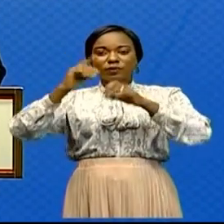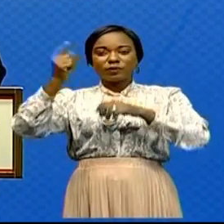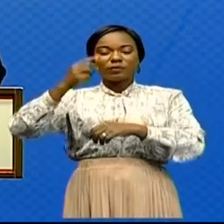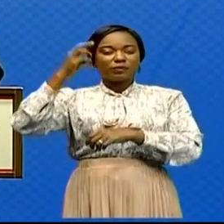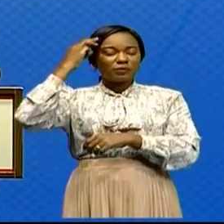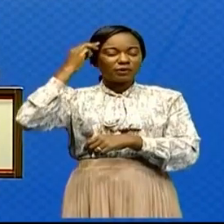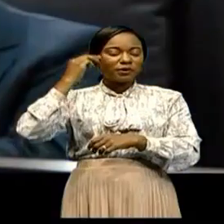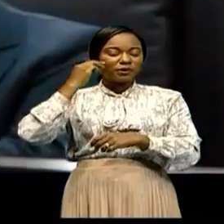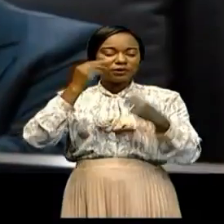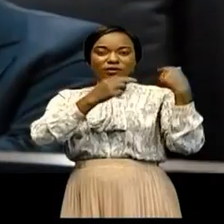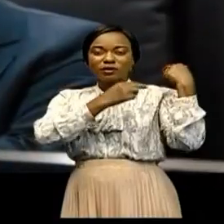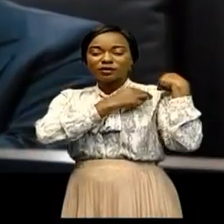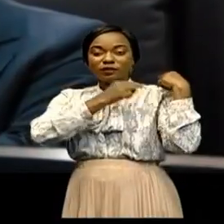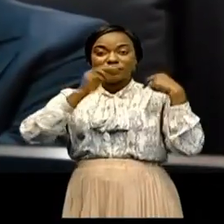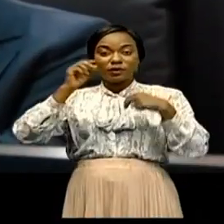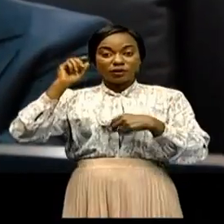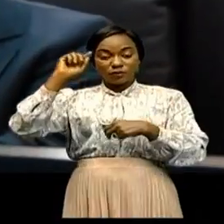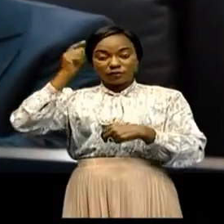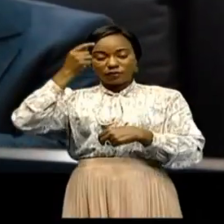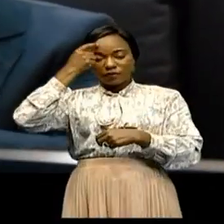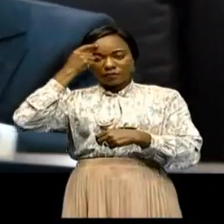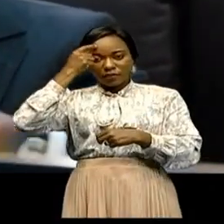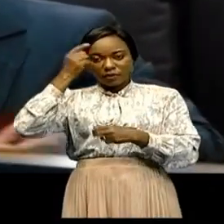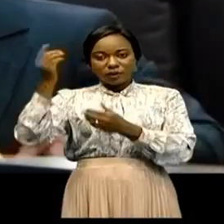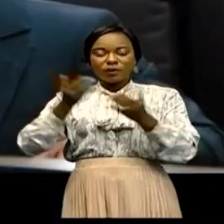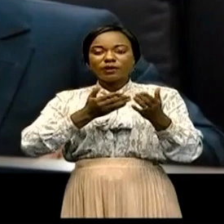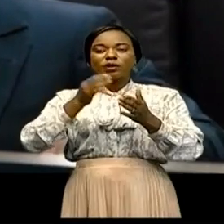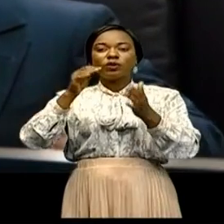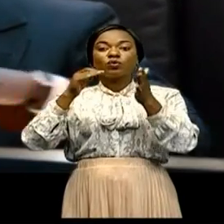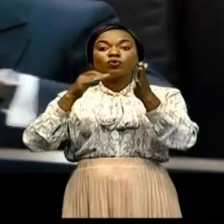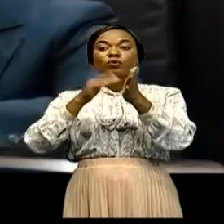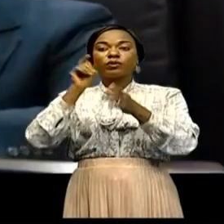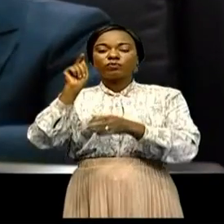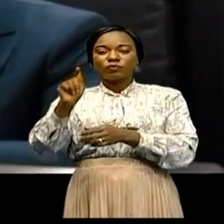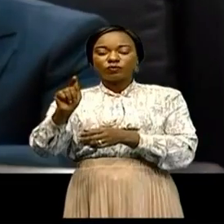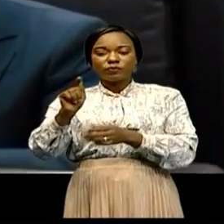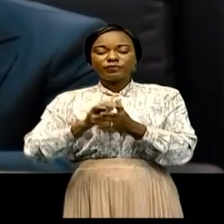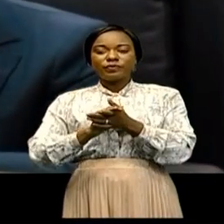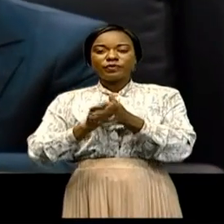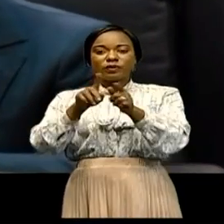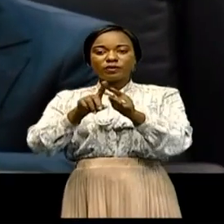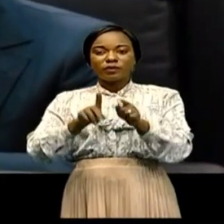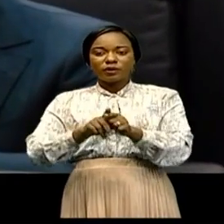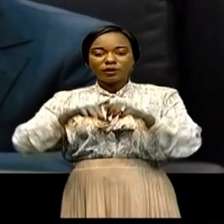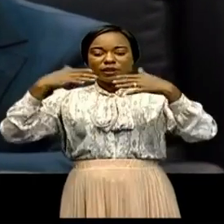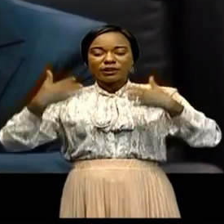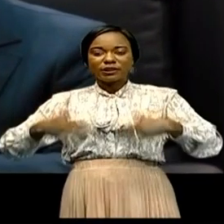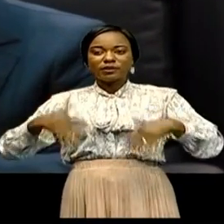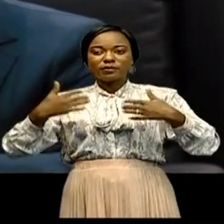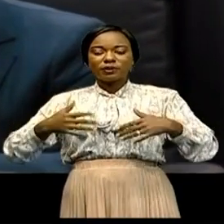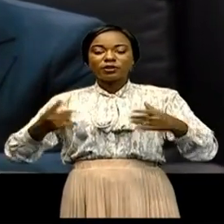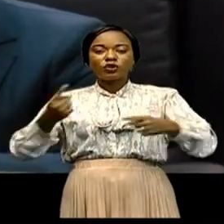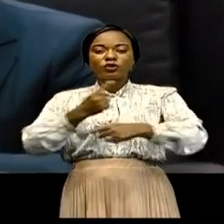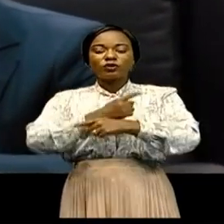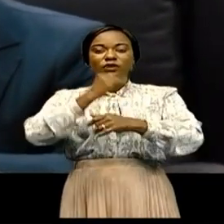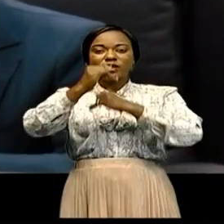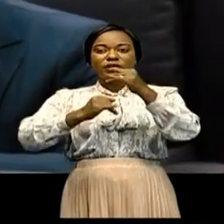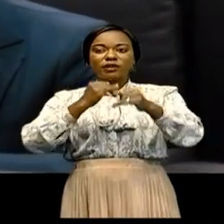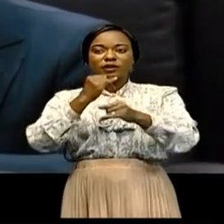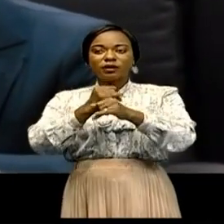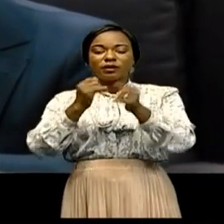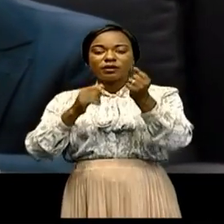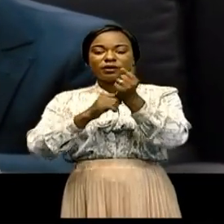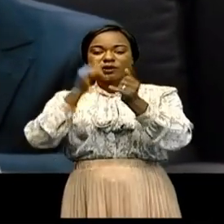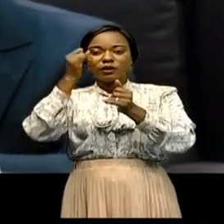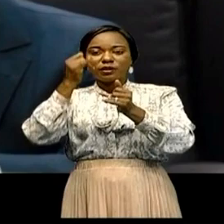ministre-chef du gouvernement a porté sur huit points, à savoir, un, de la célébration de la journée internationale de l